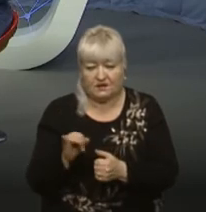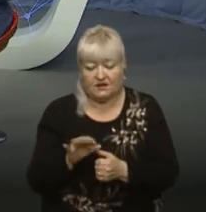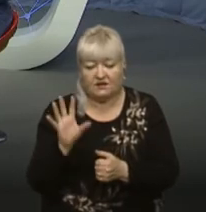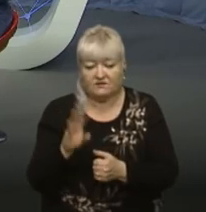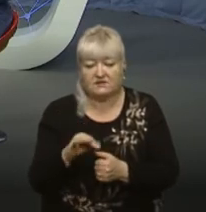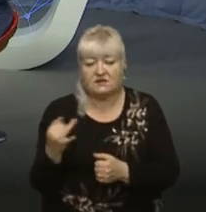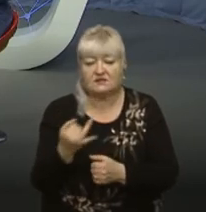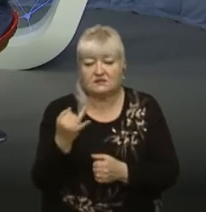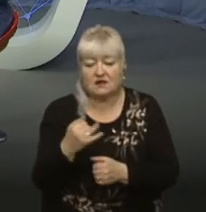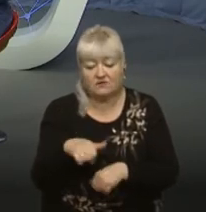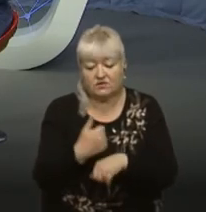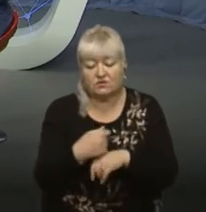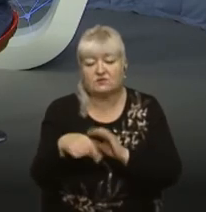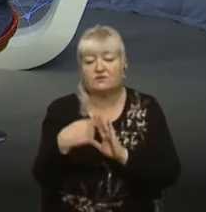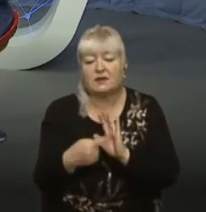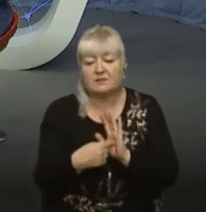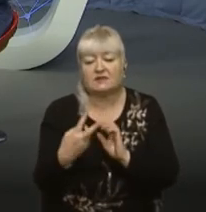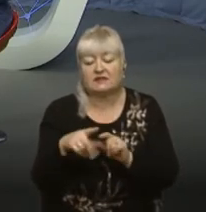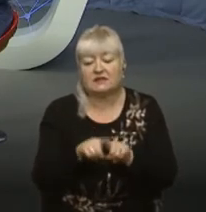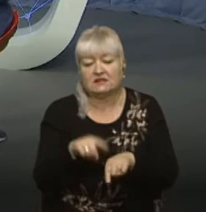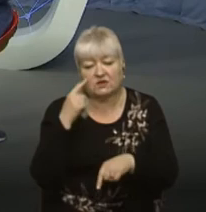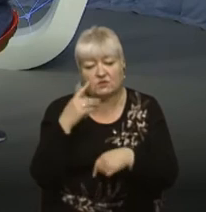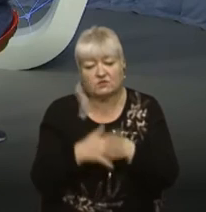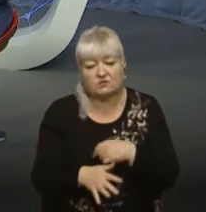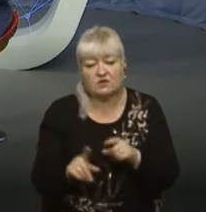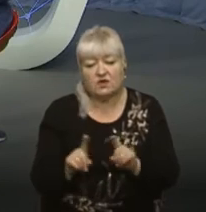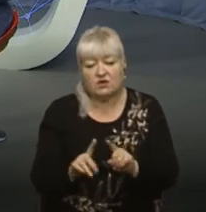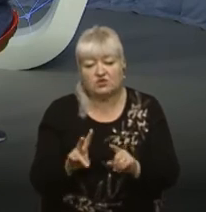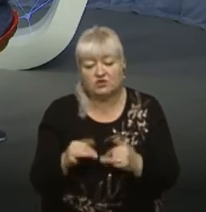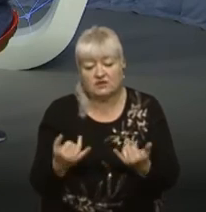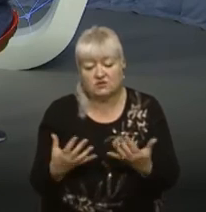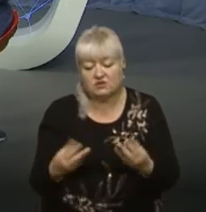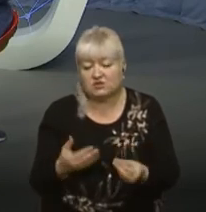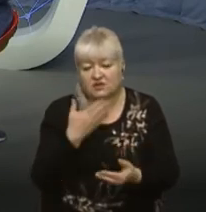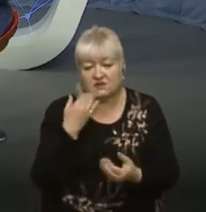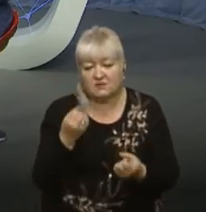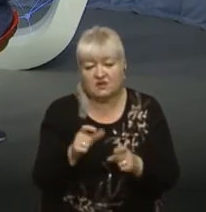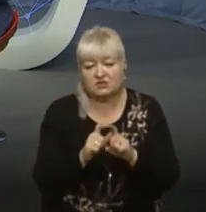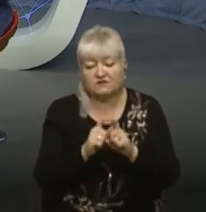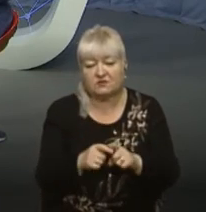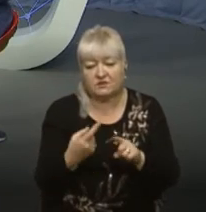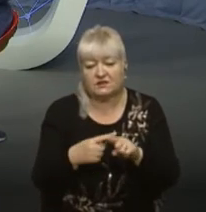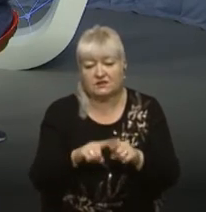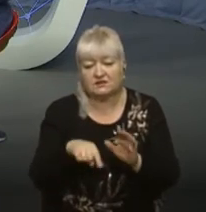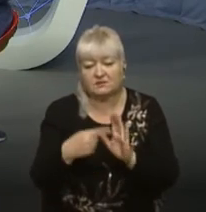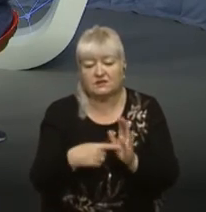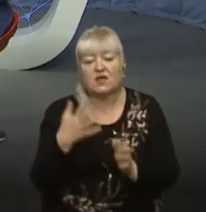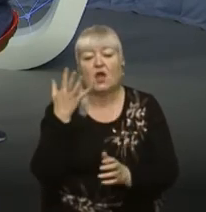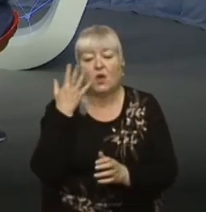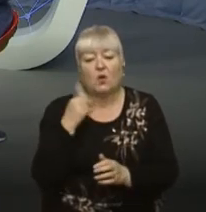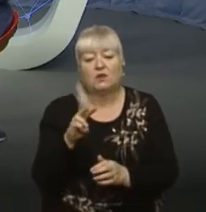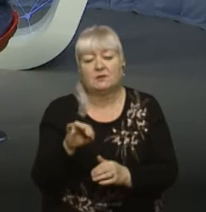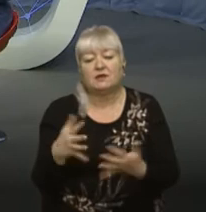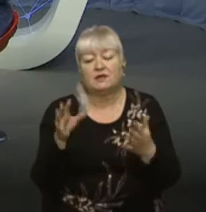цікавить основне питання, яке, я так розумію, що на сьогоднішній день ще немає відповіді на це питання, коли ж все-таки ми